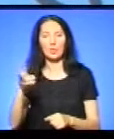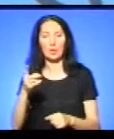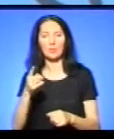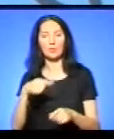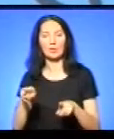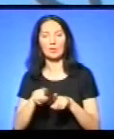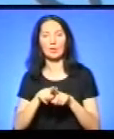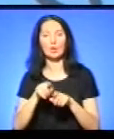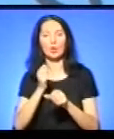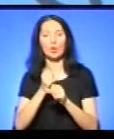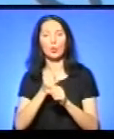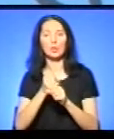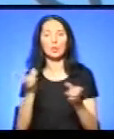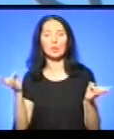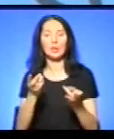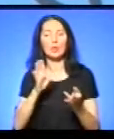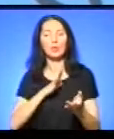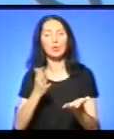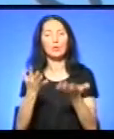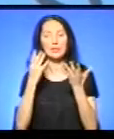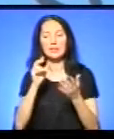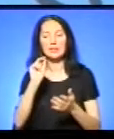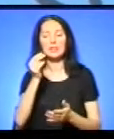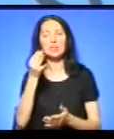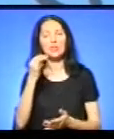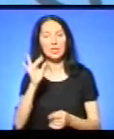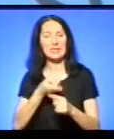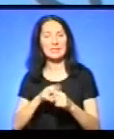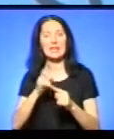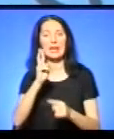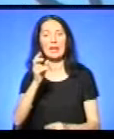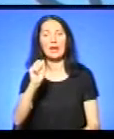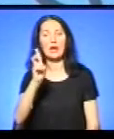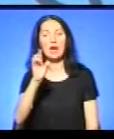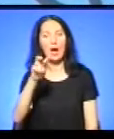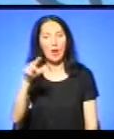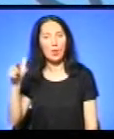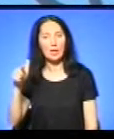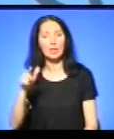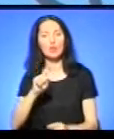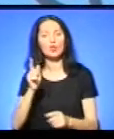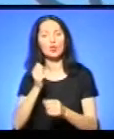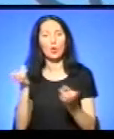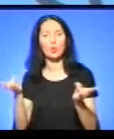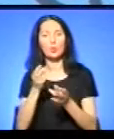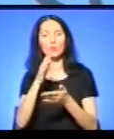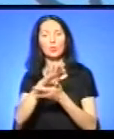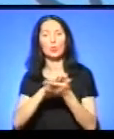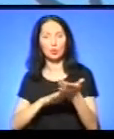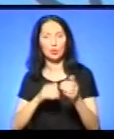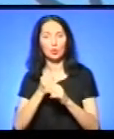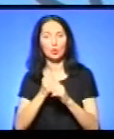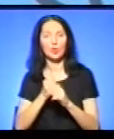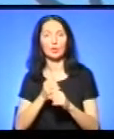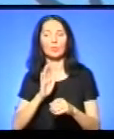про необхідність. З'ясувати, чий це кабель і що потрібно далі робити. На його відповідь були